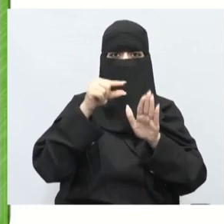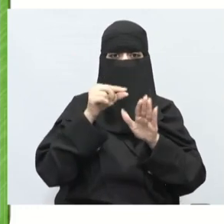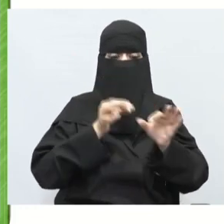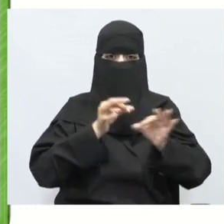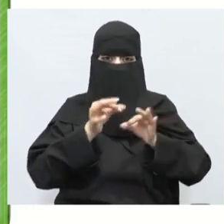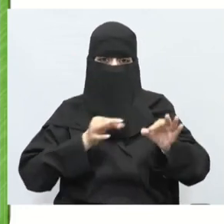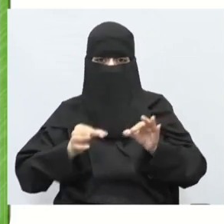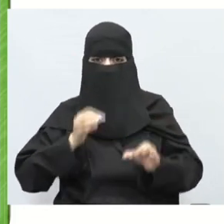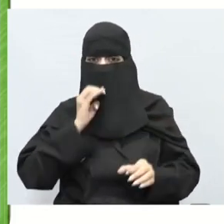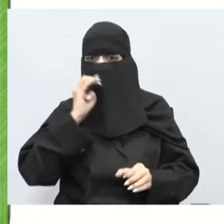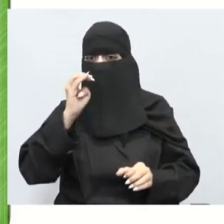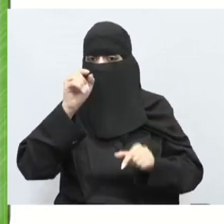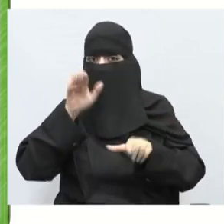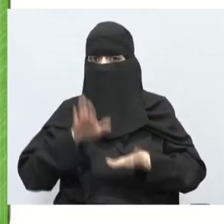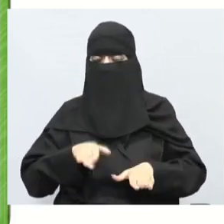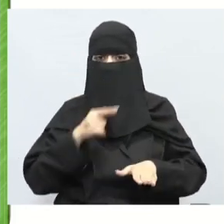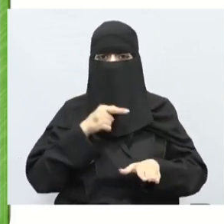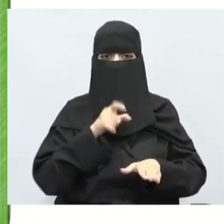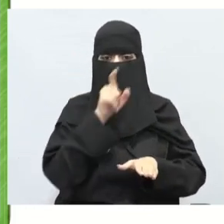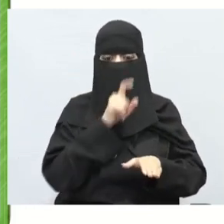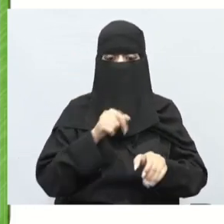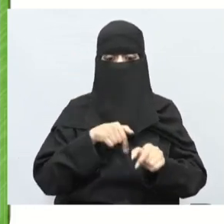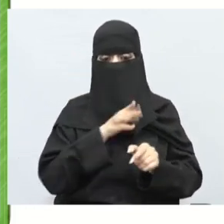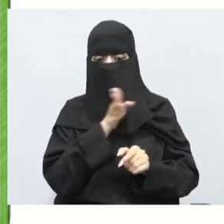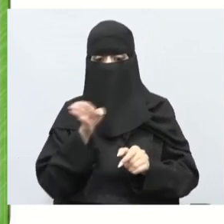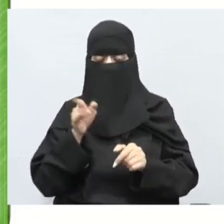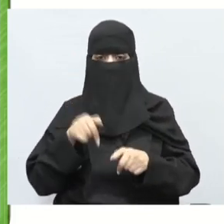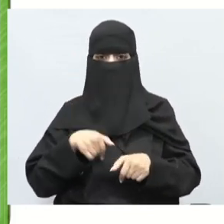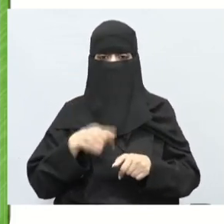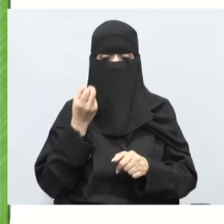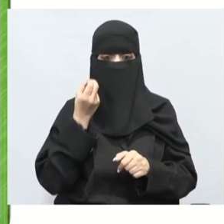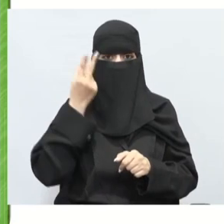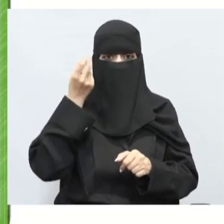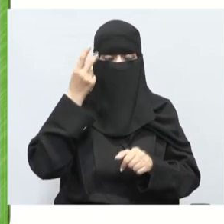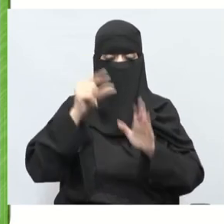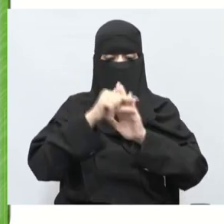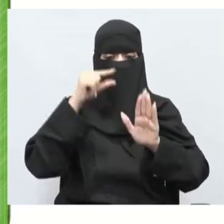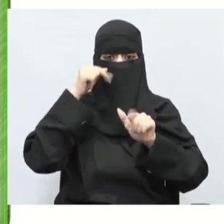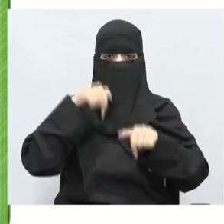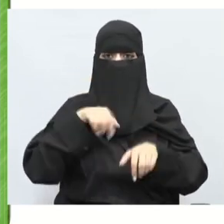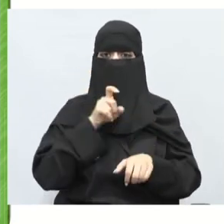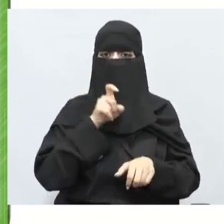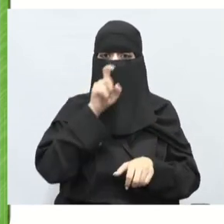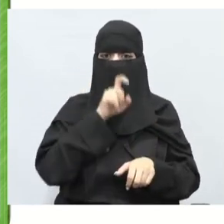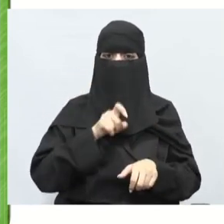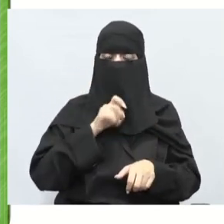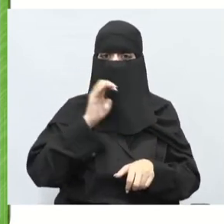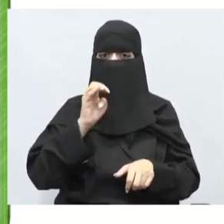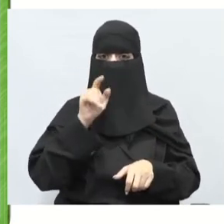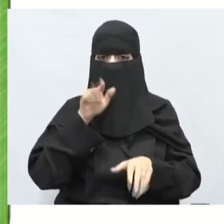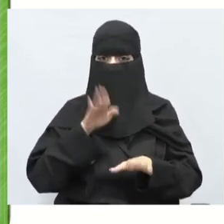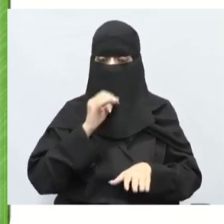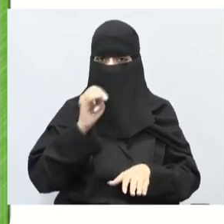المثلة الحل عكسيا ثم نتج إلى فكرة الدرس هذه فكرة الدرس أحل المسائل طبعا مسائل